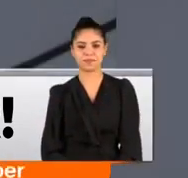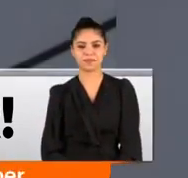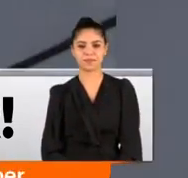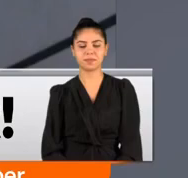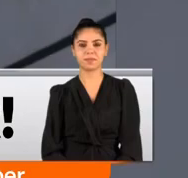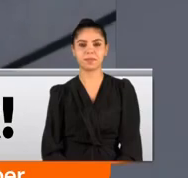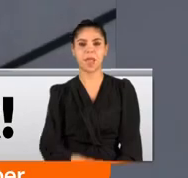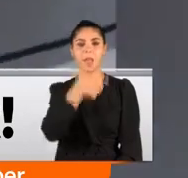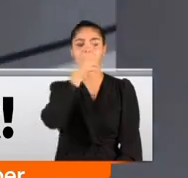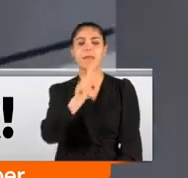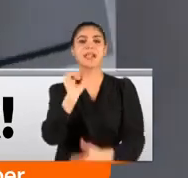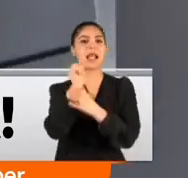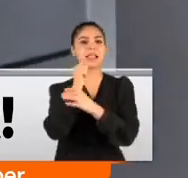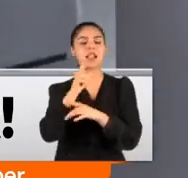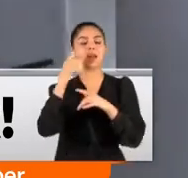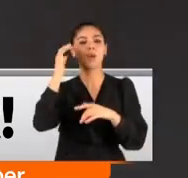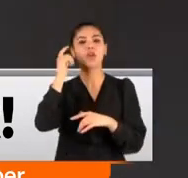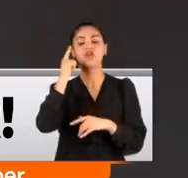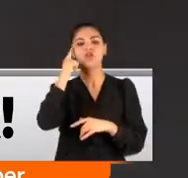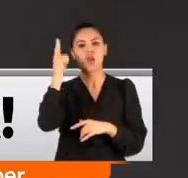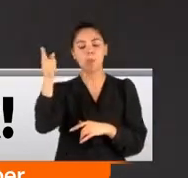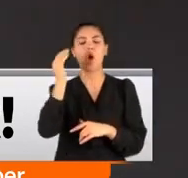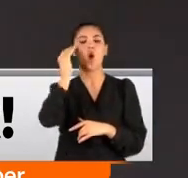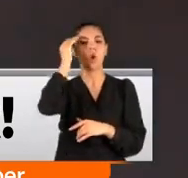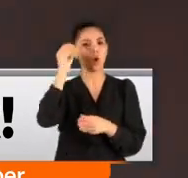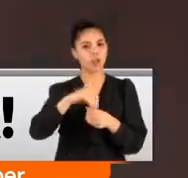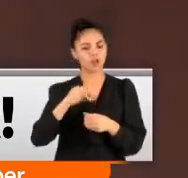Benzer tasarımlar Japonya ve Güney Kore'de de var.